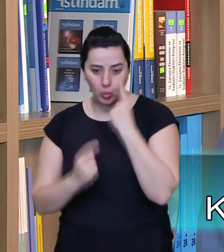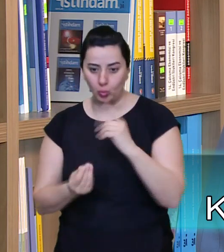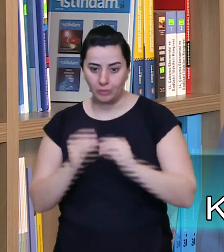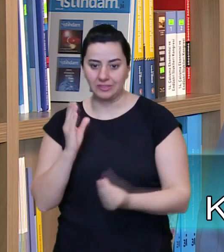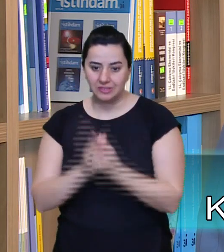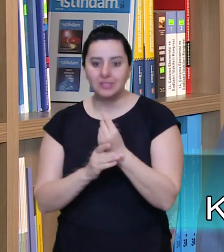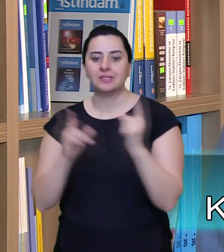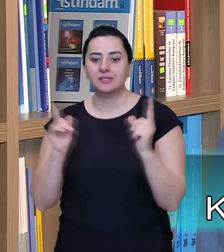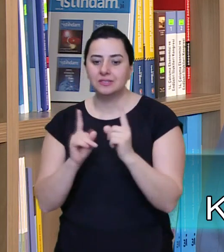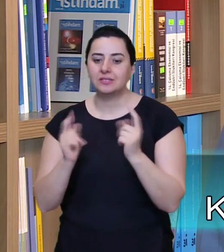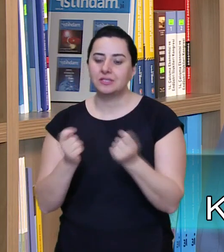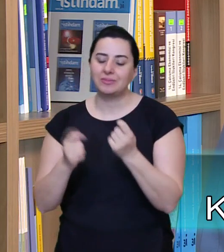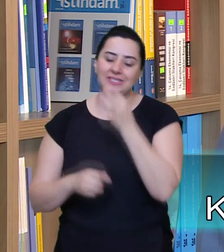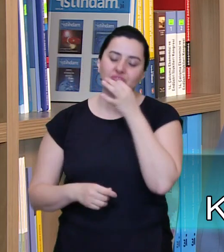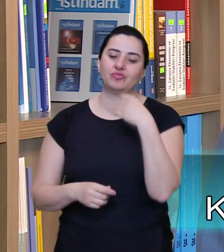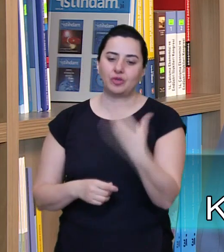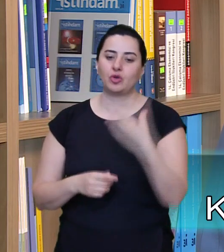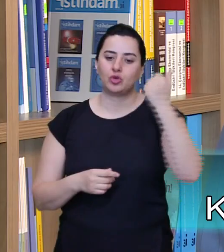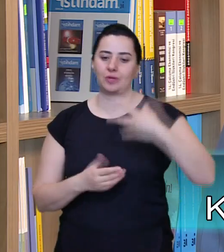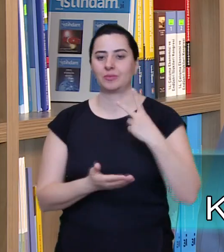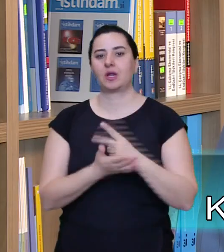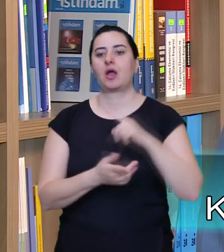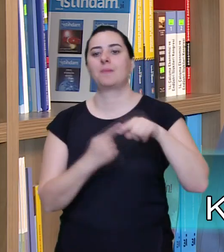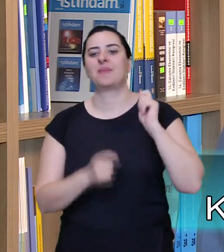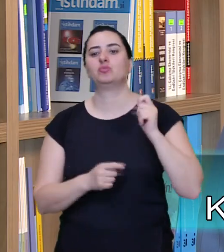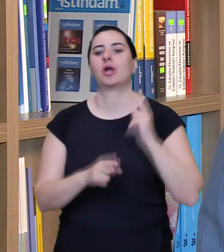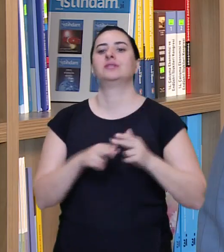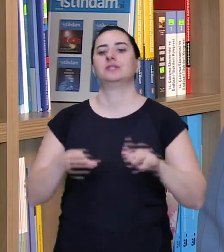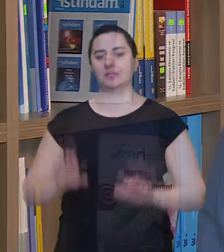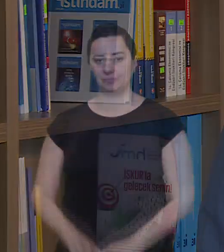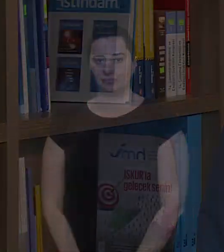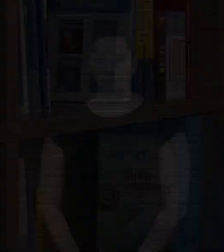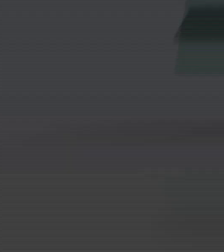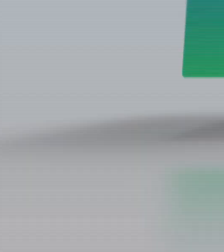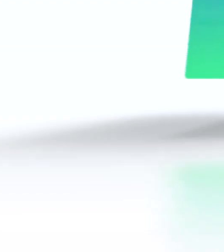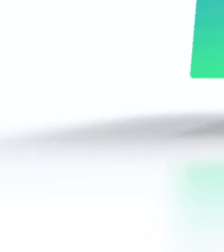gerekçeleri ile yapılan kısa çalışma talepleri için yönetim kurulu kararı aranmaz.